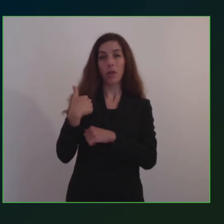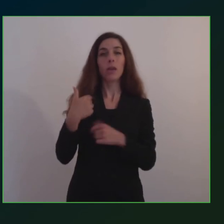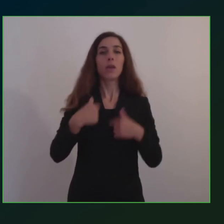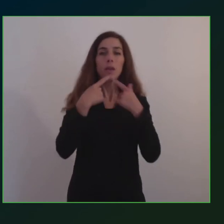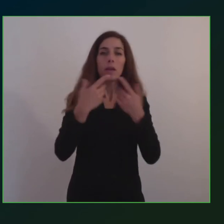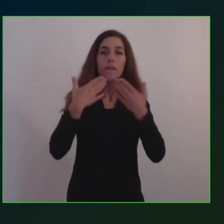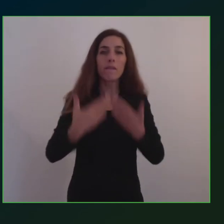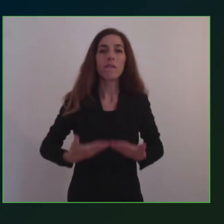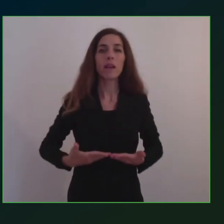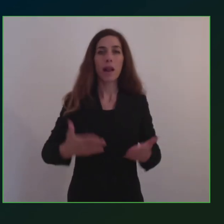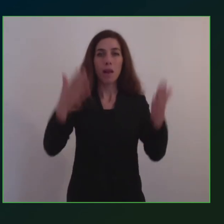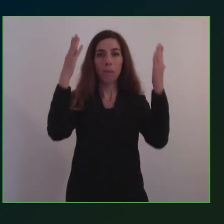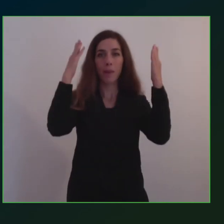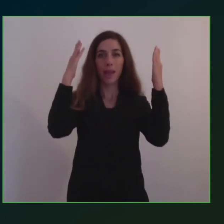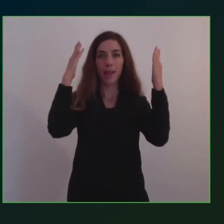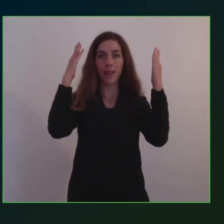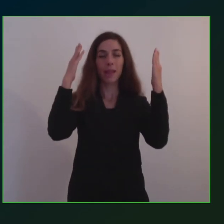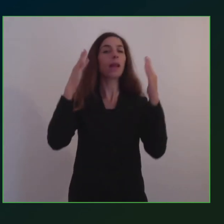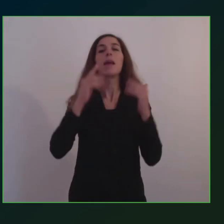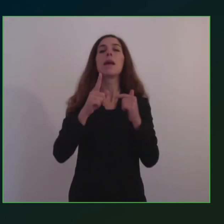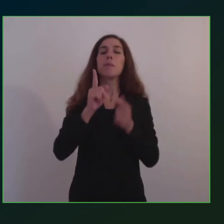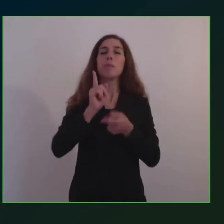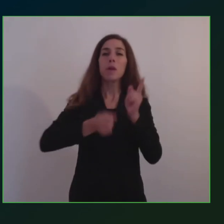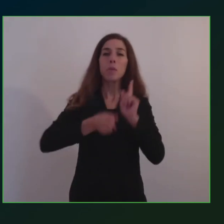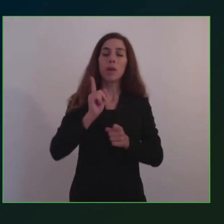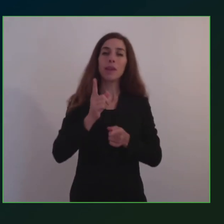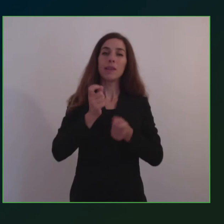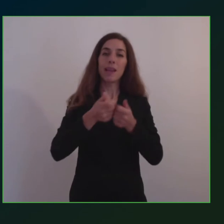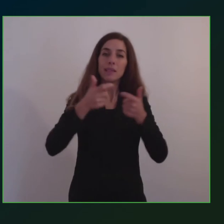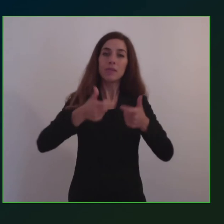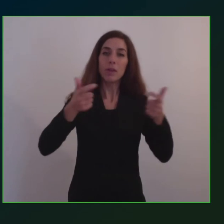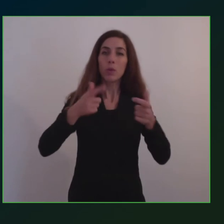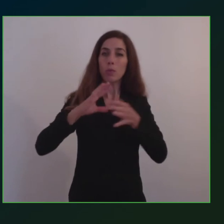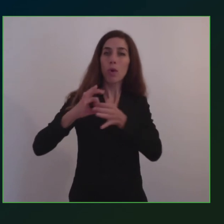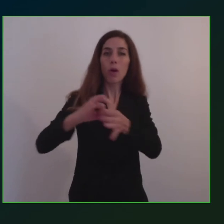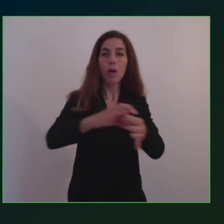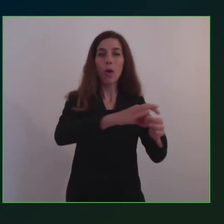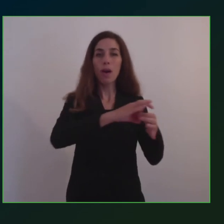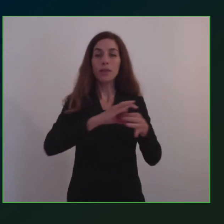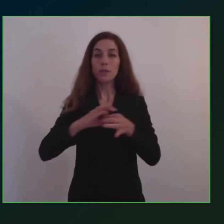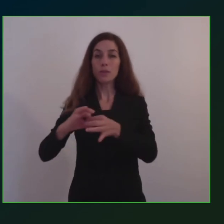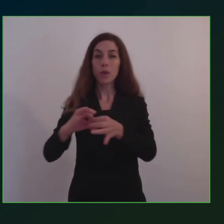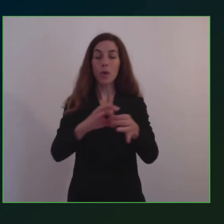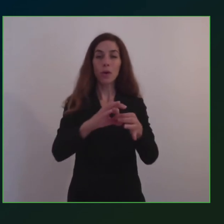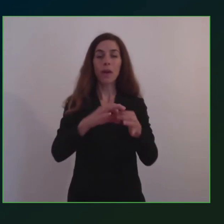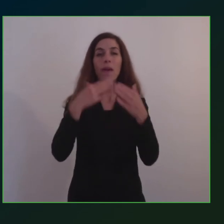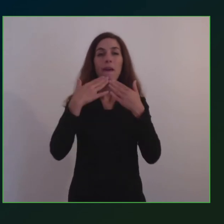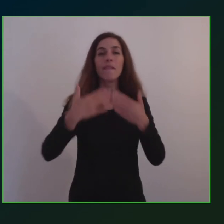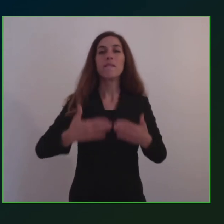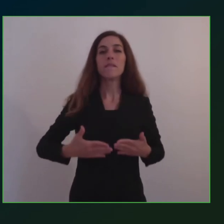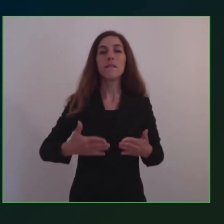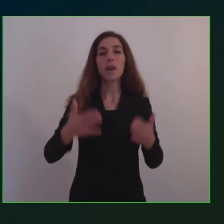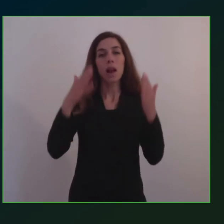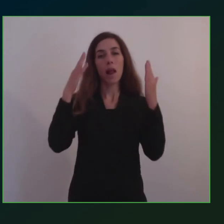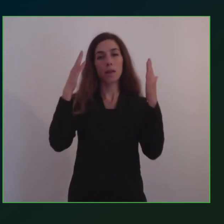impostare le politiche per lo sviluppo, per la coesione, finalmente abbandonando